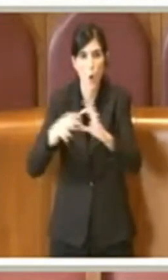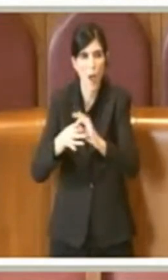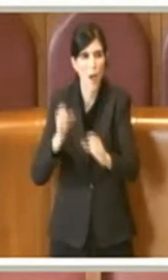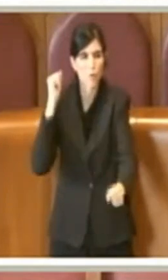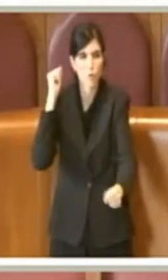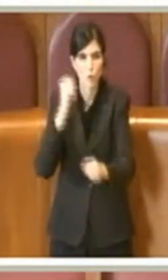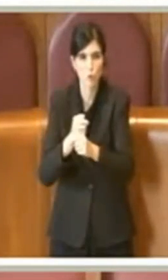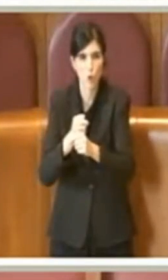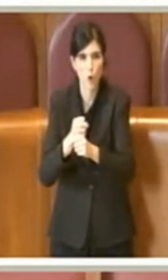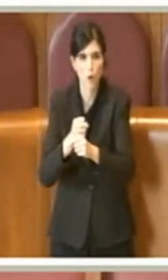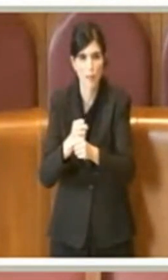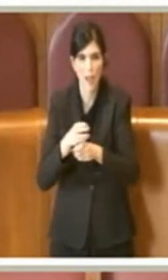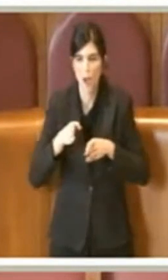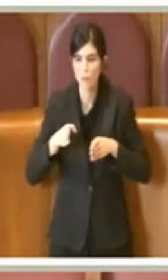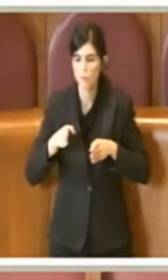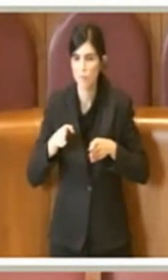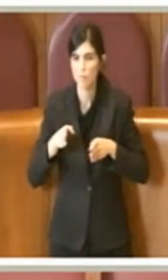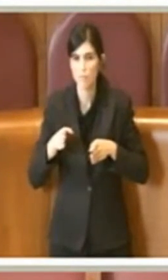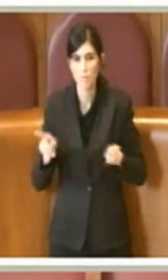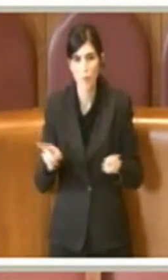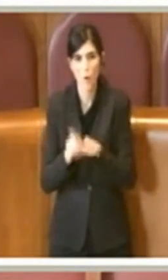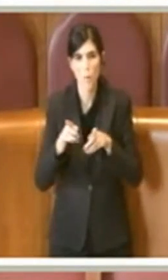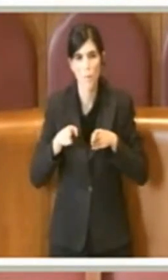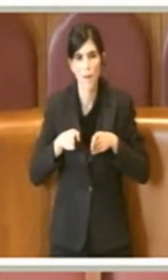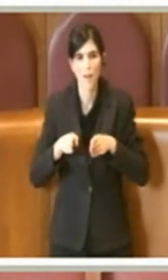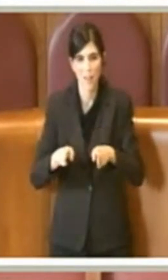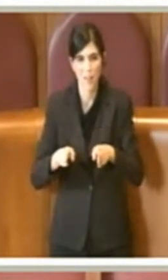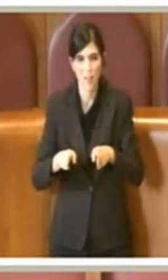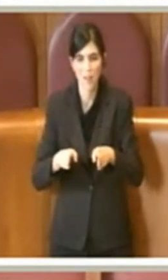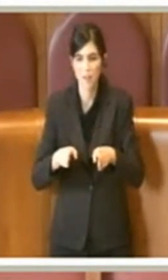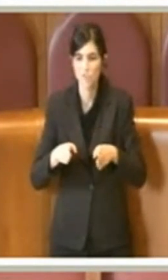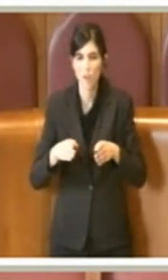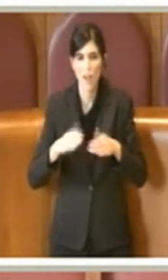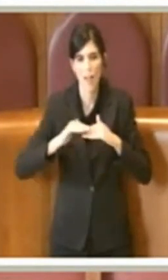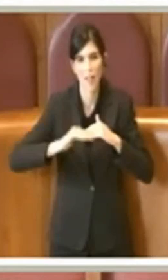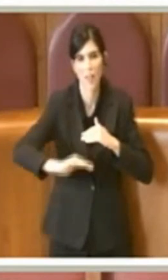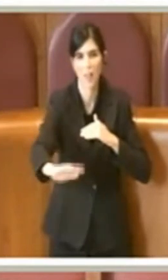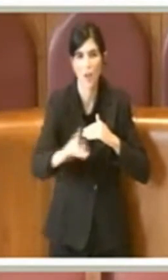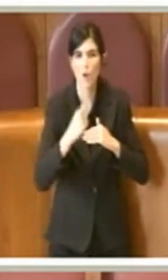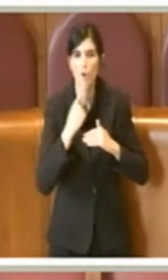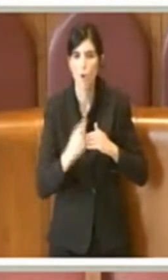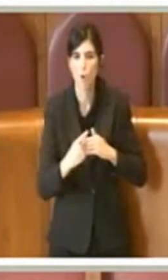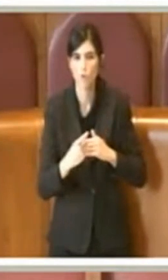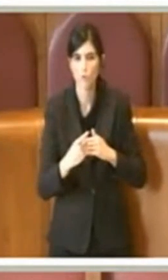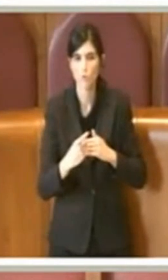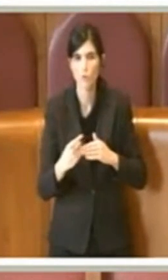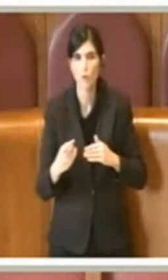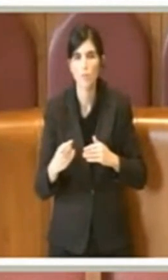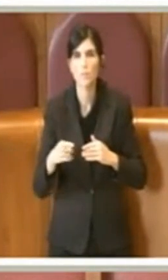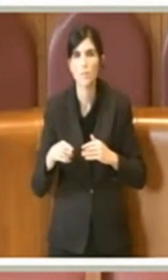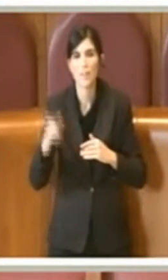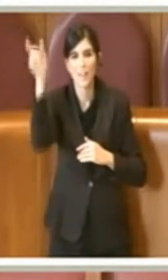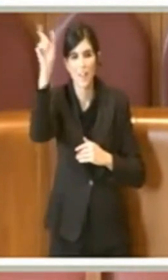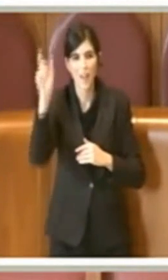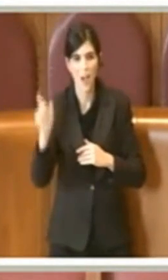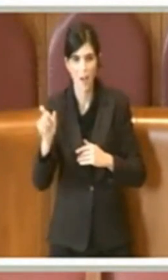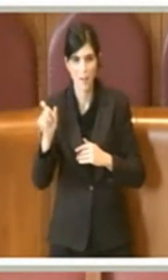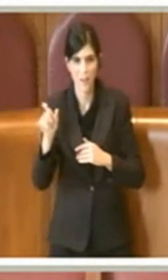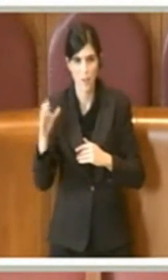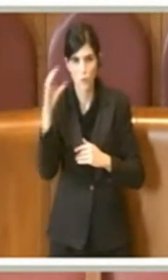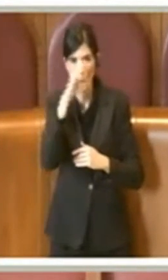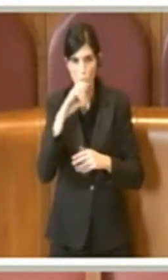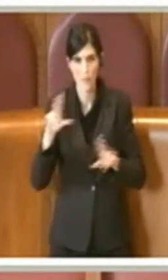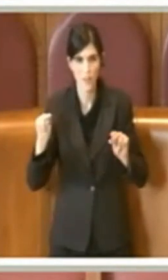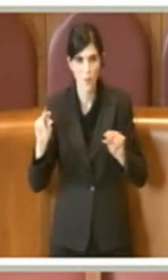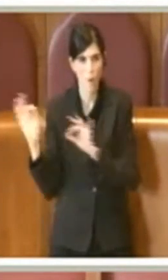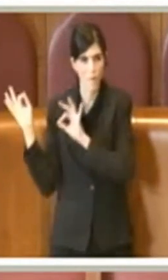quel tappeto rosso che l'Italia appena unita fece, srotolò, per i nuovi turisti che non